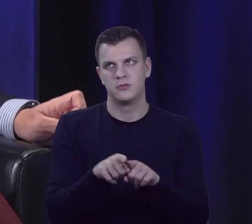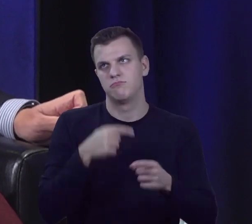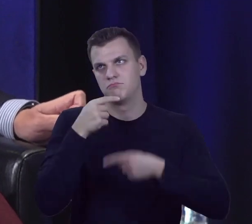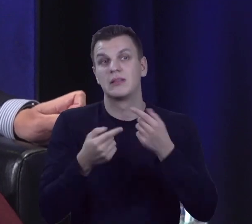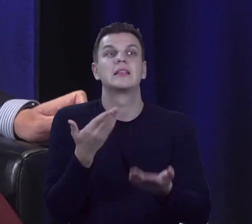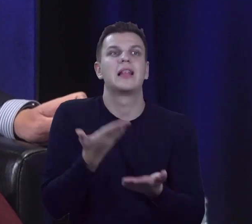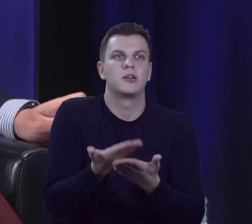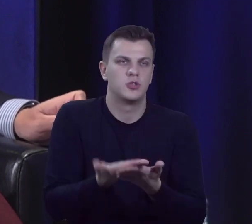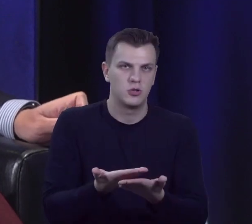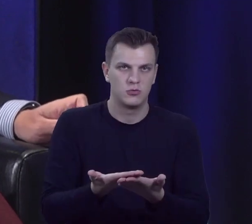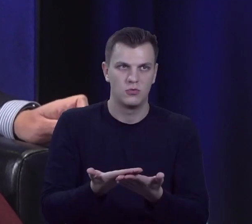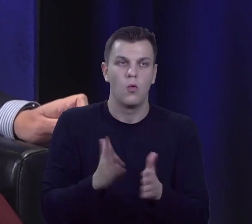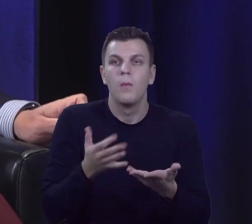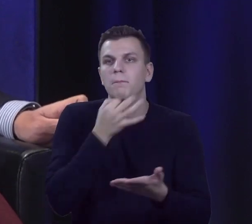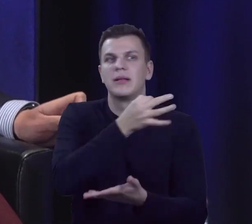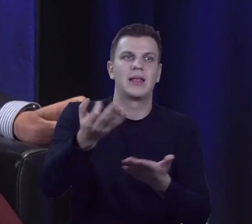mam odpowiedzi na to.